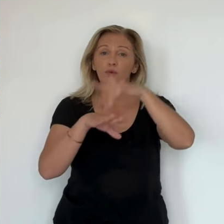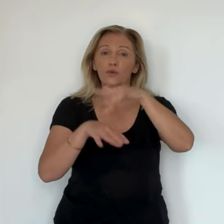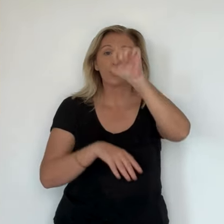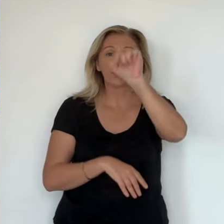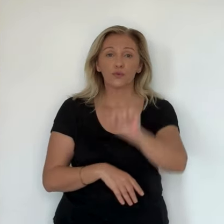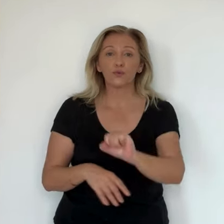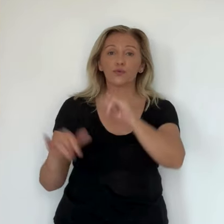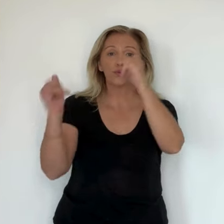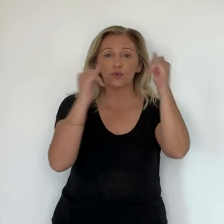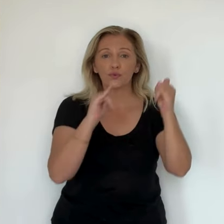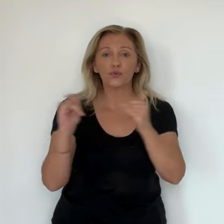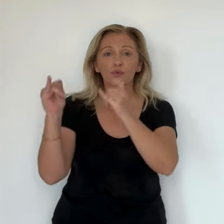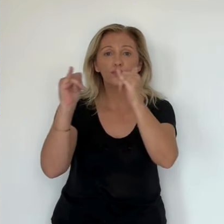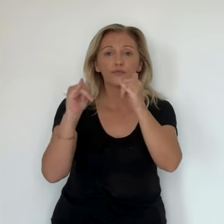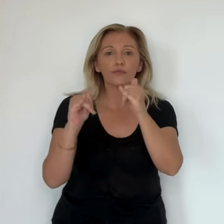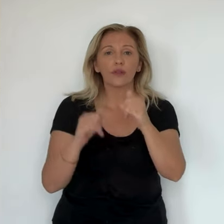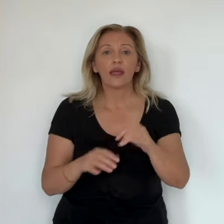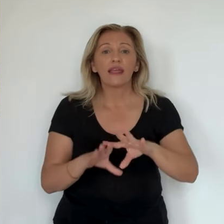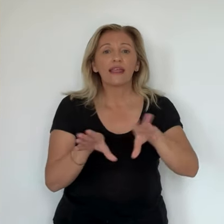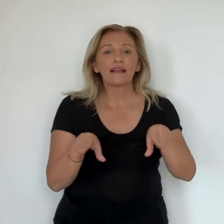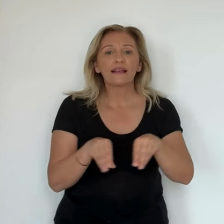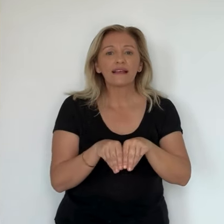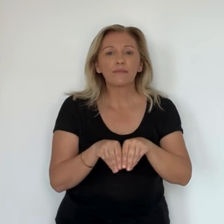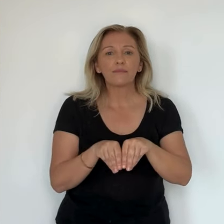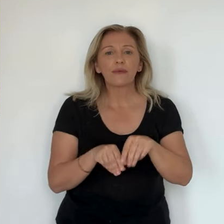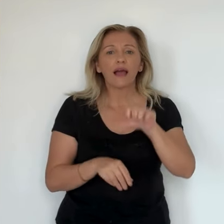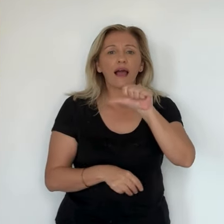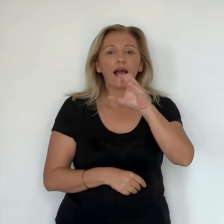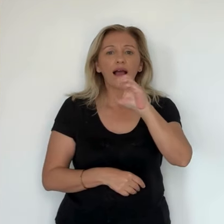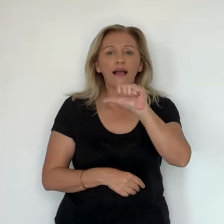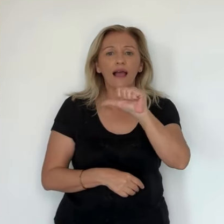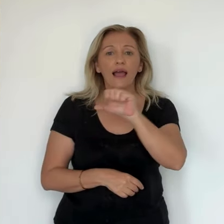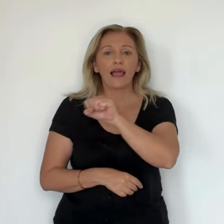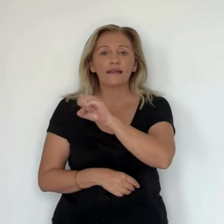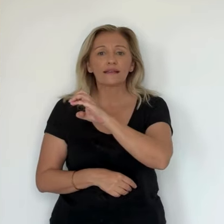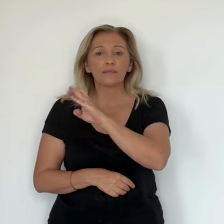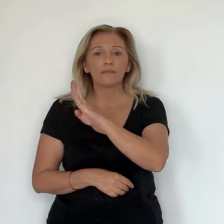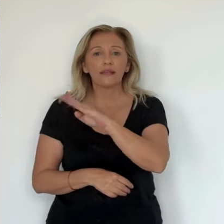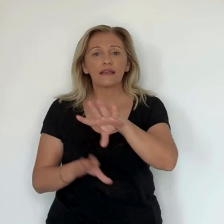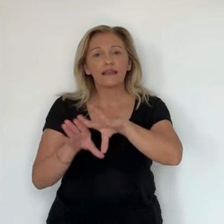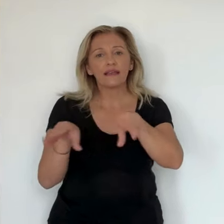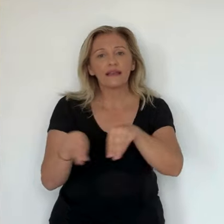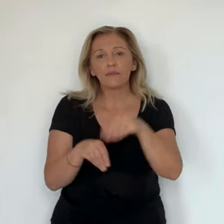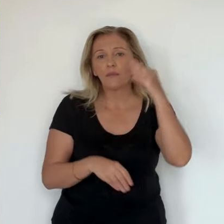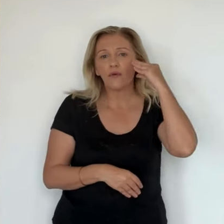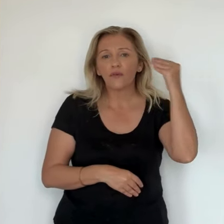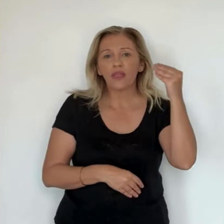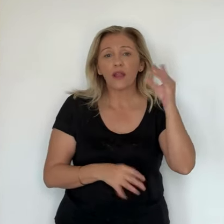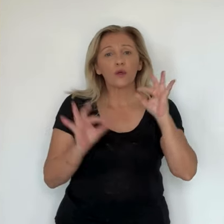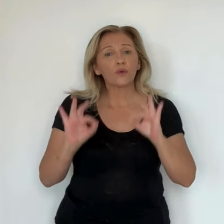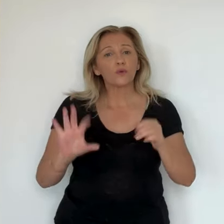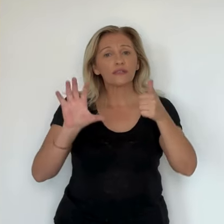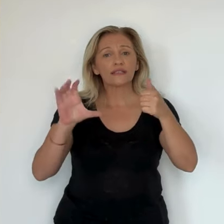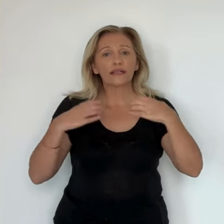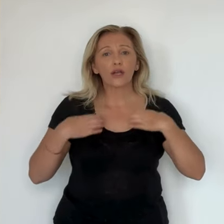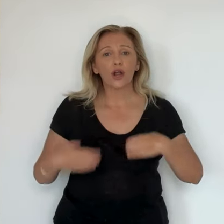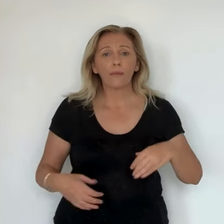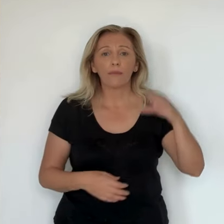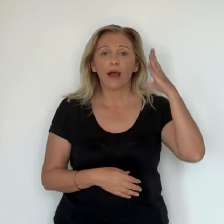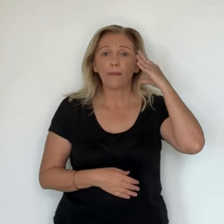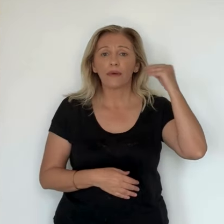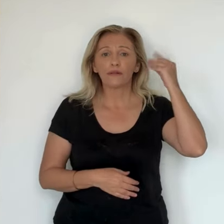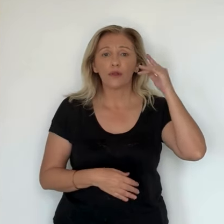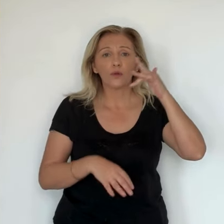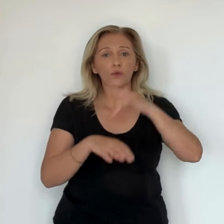En dehors des cas particuliers des équipes réserves de l'ACA et du SCB, qui disposent également d'une section professionnelle, ce sont donc 6 clubs